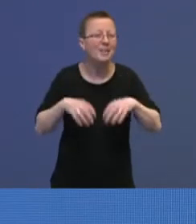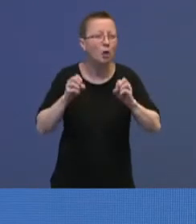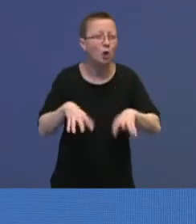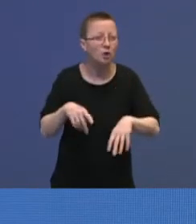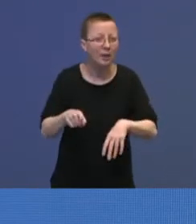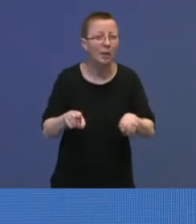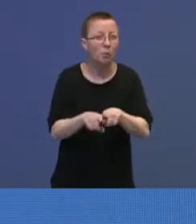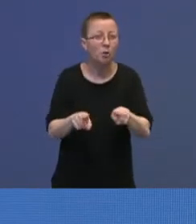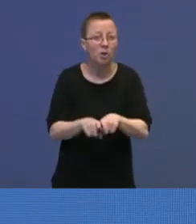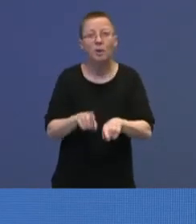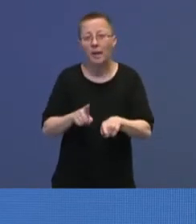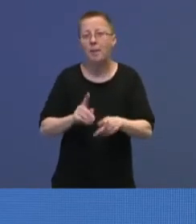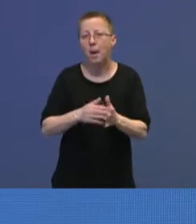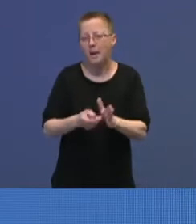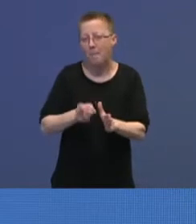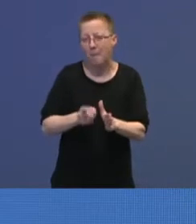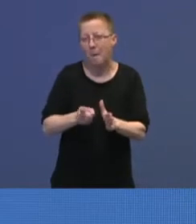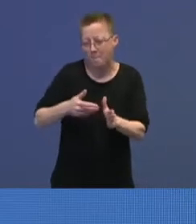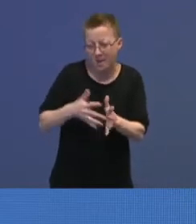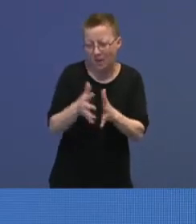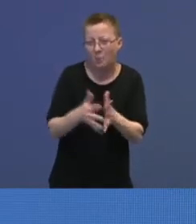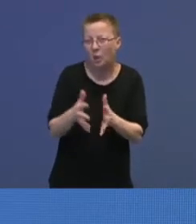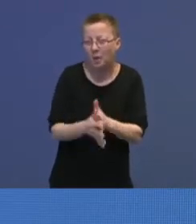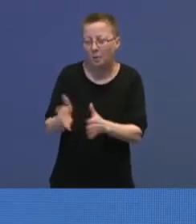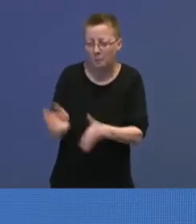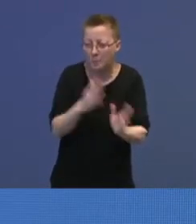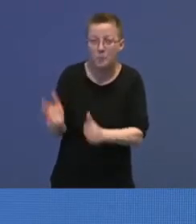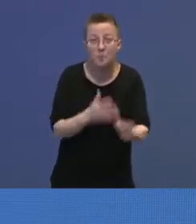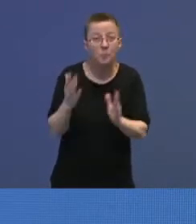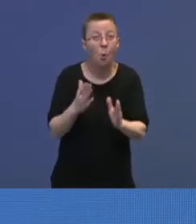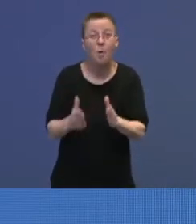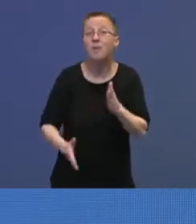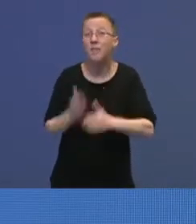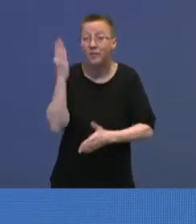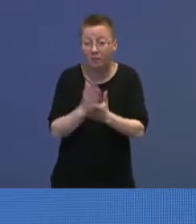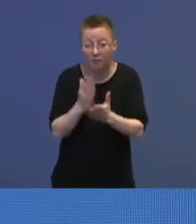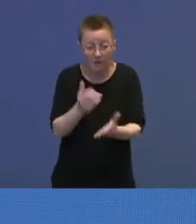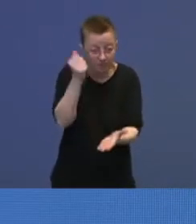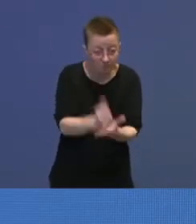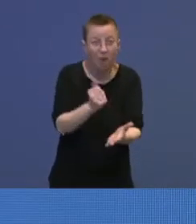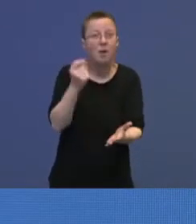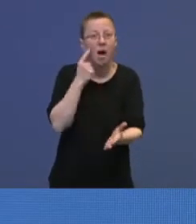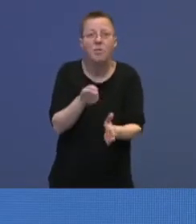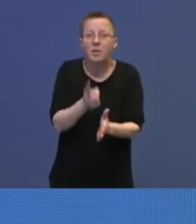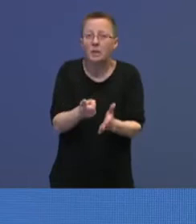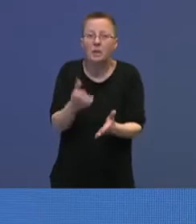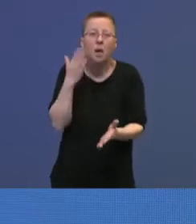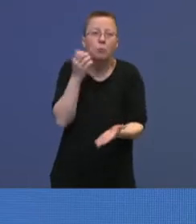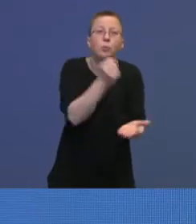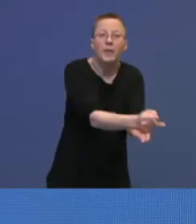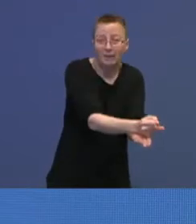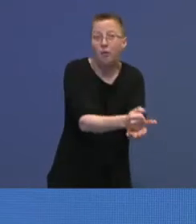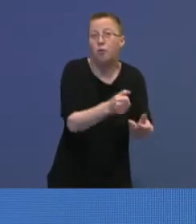at dette vil gå raskere, og når vedtaket er fattet kan vi raskt få bosatt flyktningene.